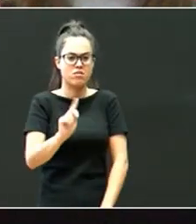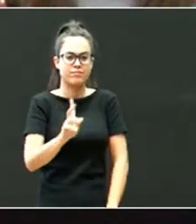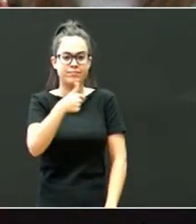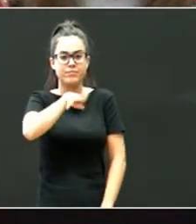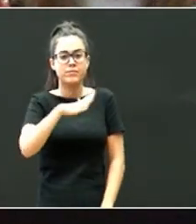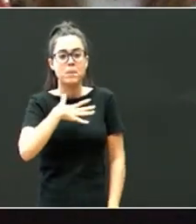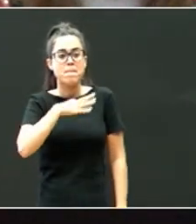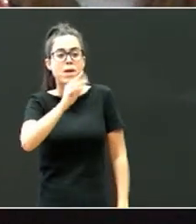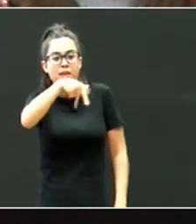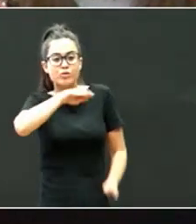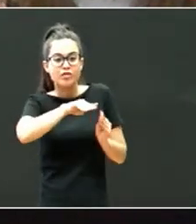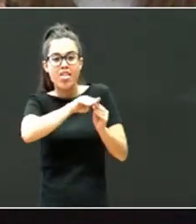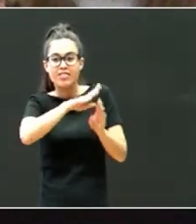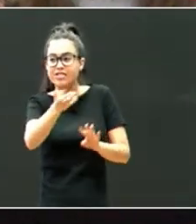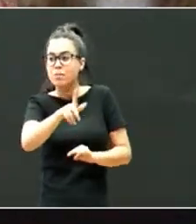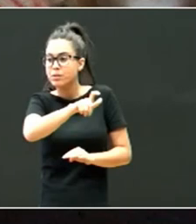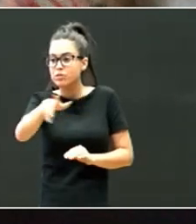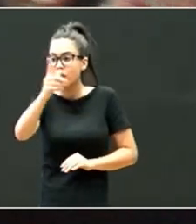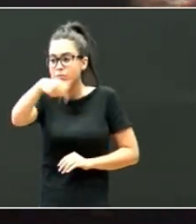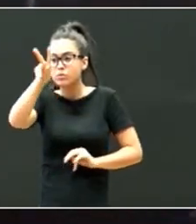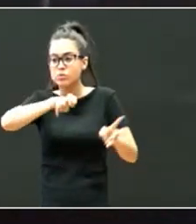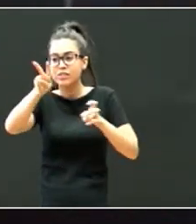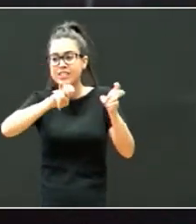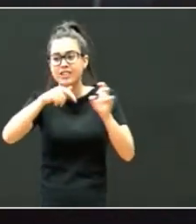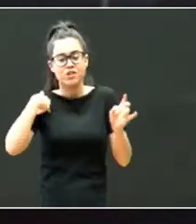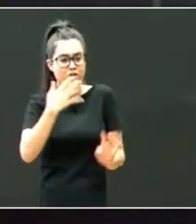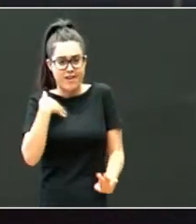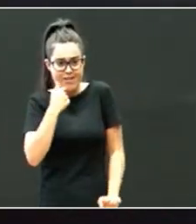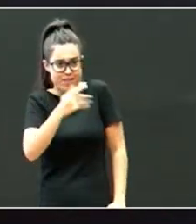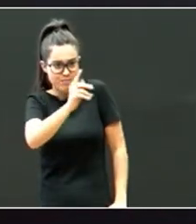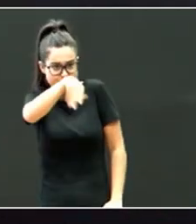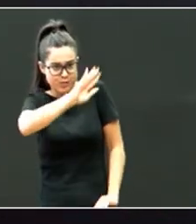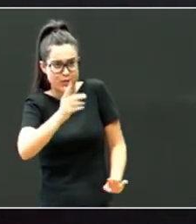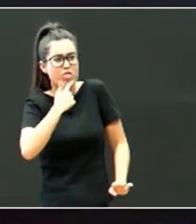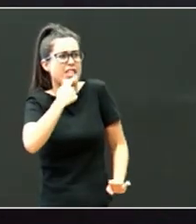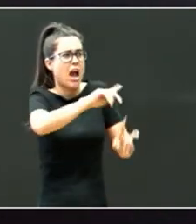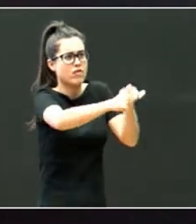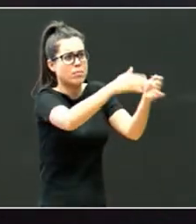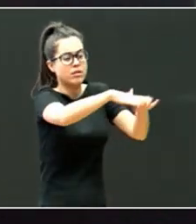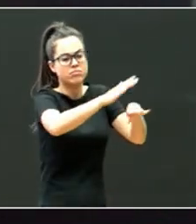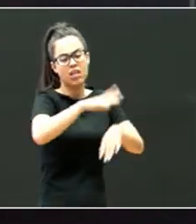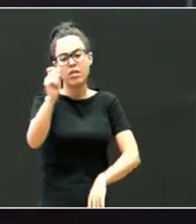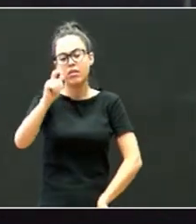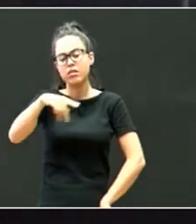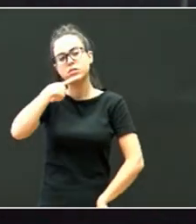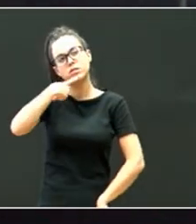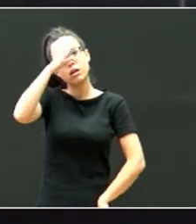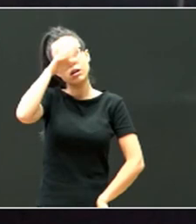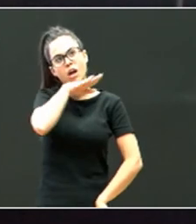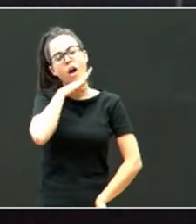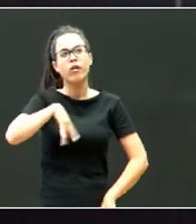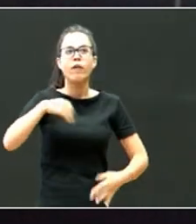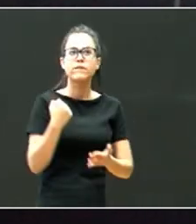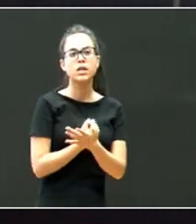zuek berbada estu zu egingo, honetorrizaeten guztiok ez, dotezaten hori, baina askotan, jo, ezke gurasoak, jo,